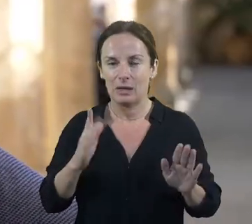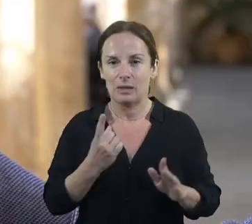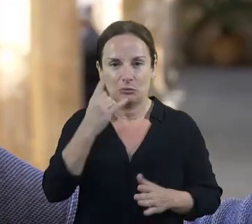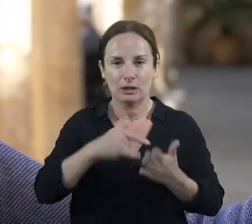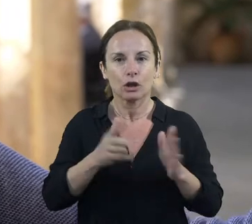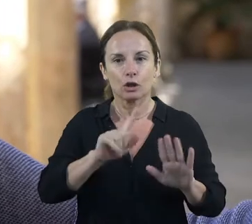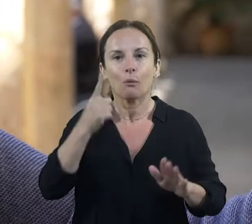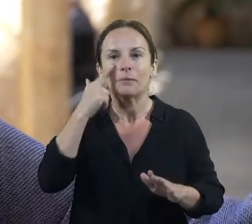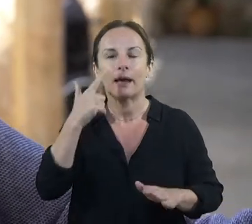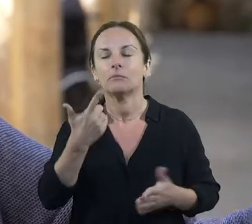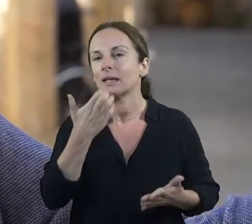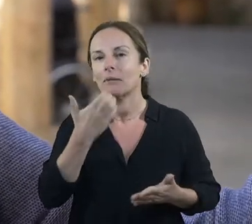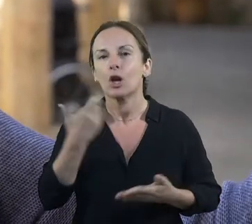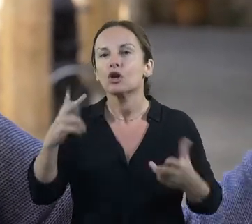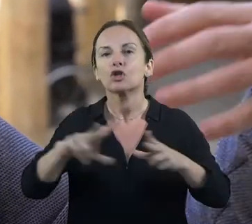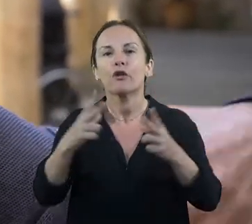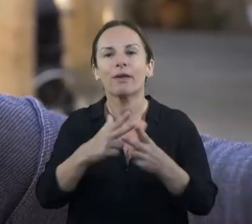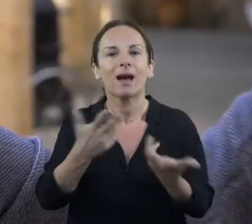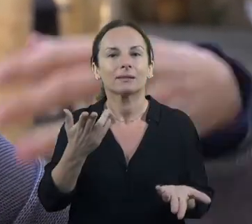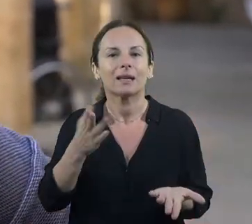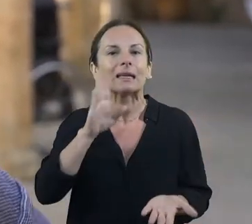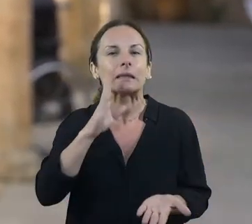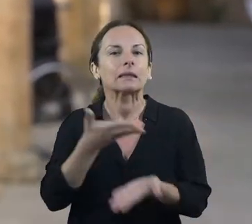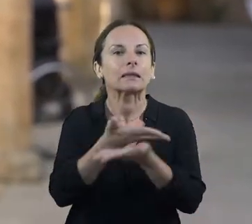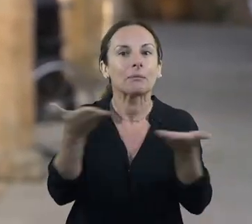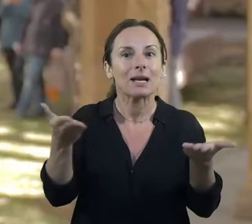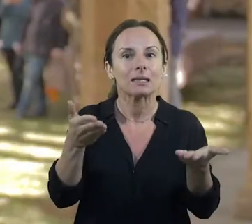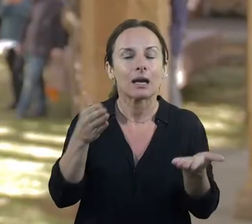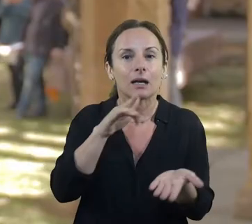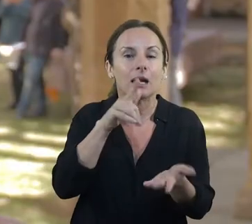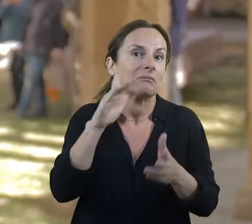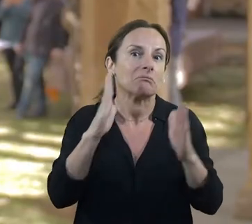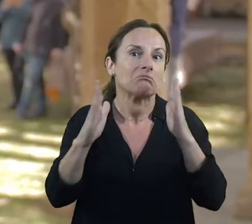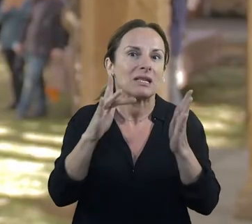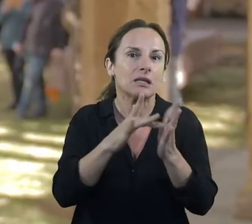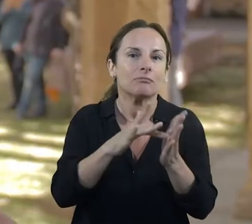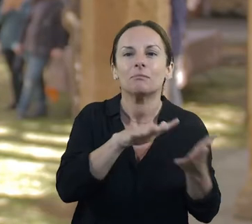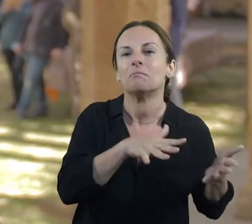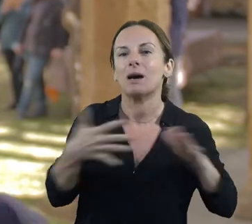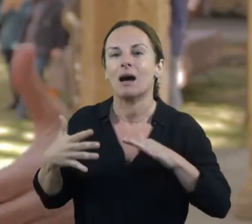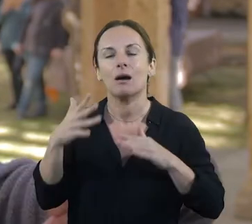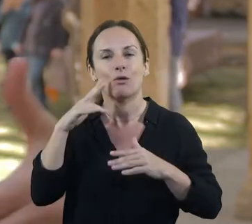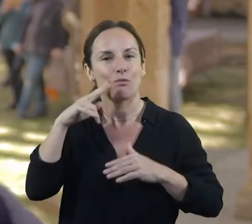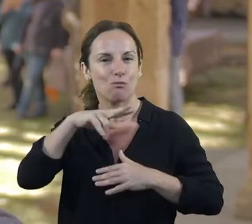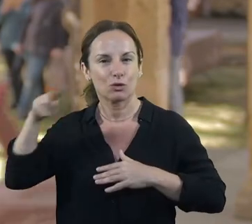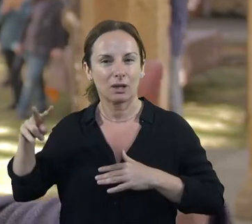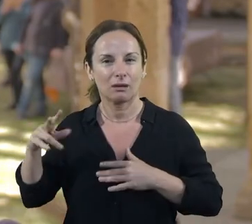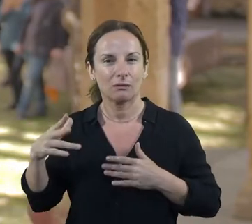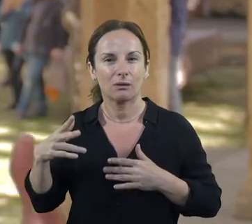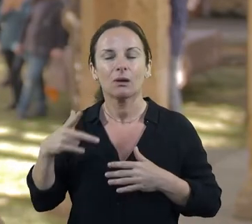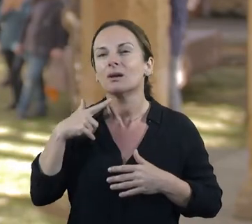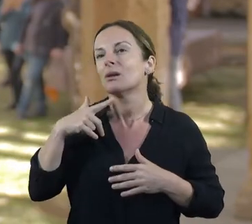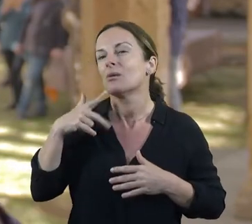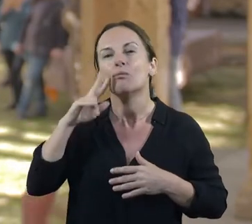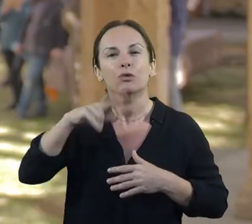com pots incorporar això que està passant en la societat a dintre del museu. Que el museu no sigui un espai aïllat del